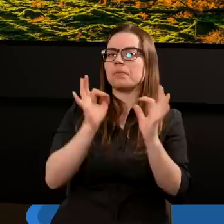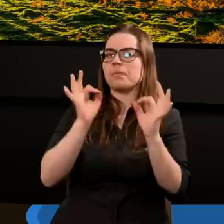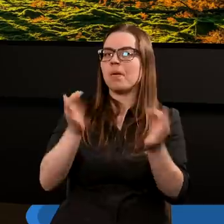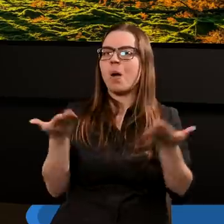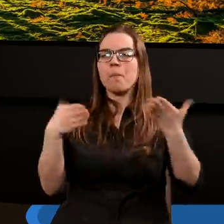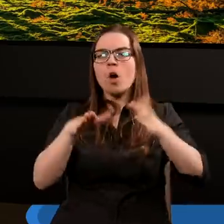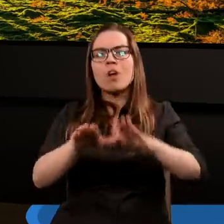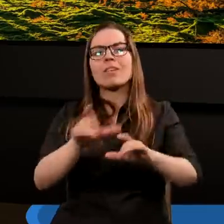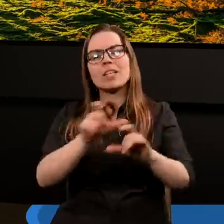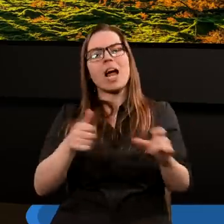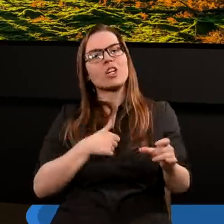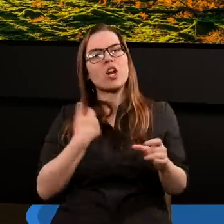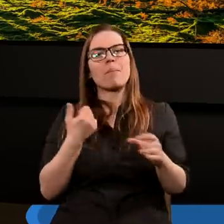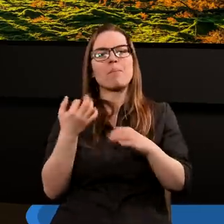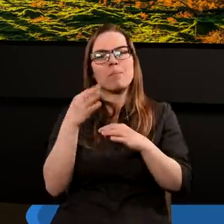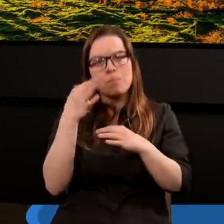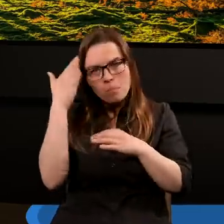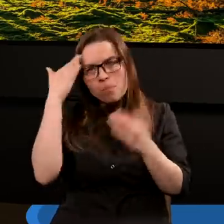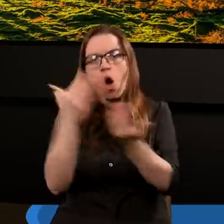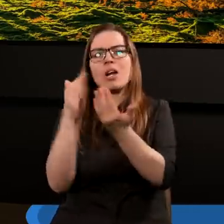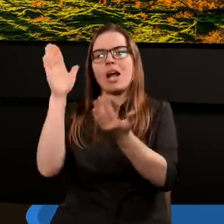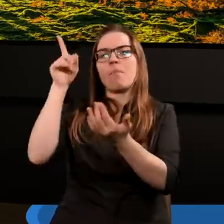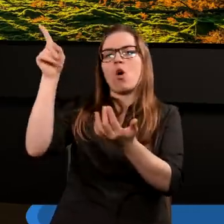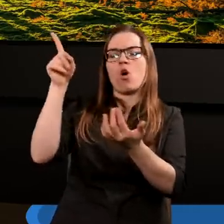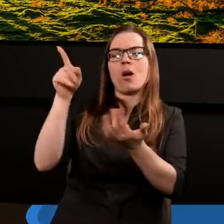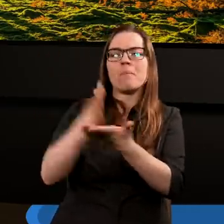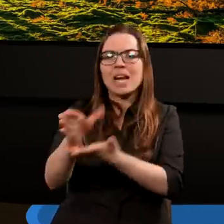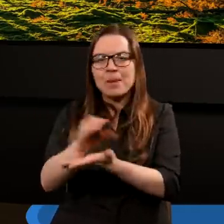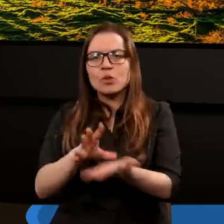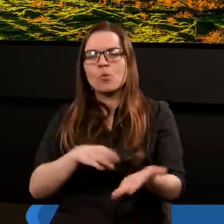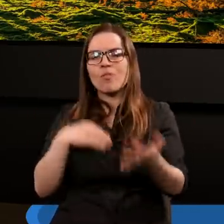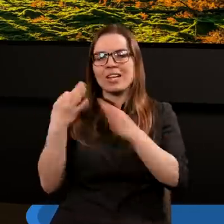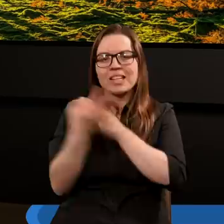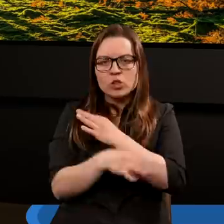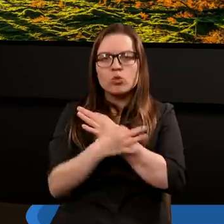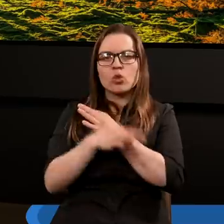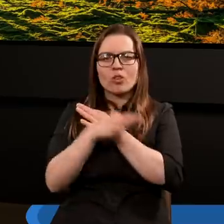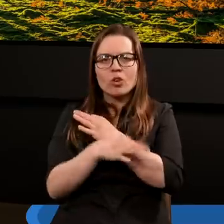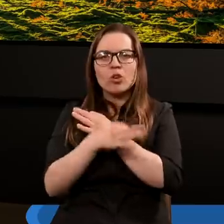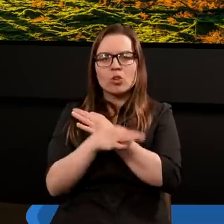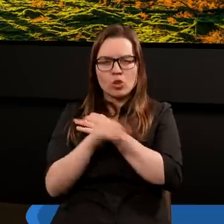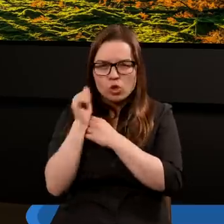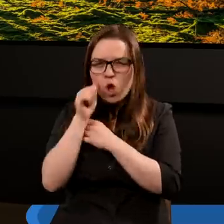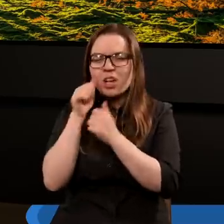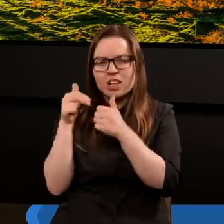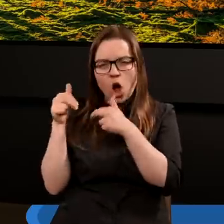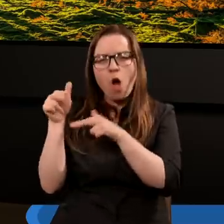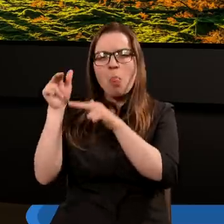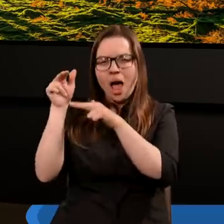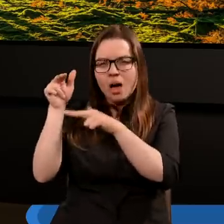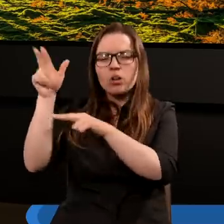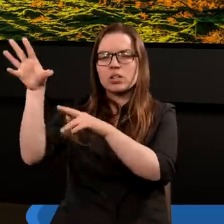poświęcają czas na to, żeby poznać Pana Boga przez Pismo Święte i ci, którzy są tak szczerze oddani Panu Bogu,